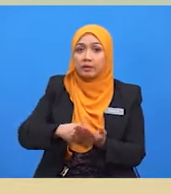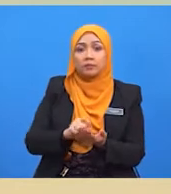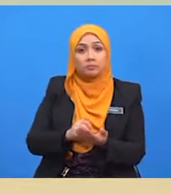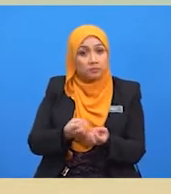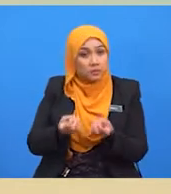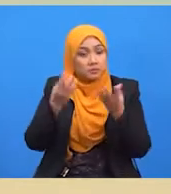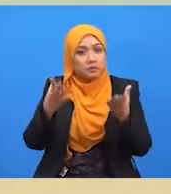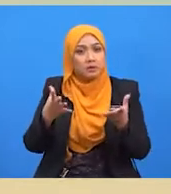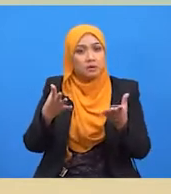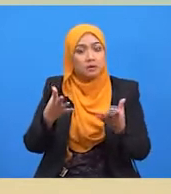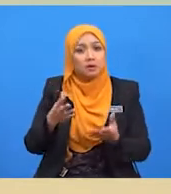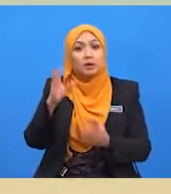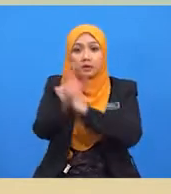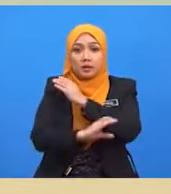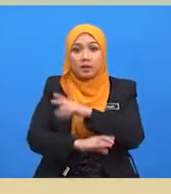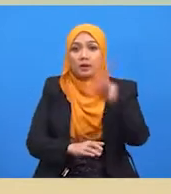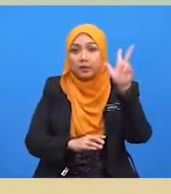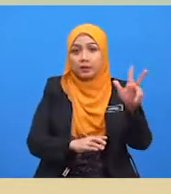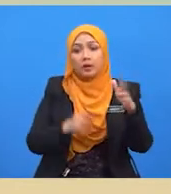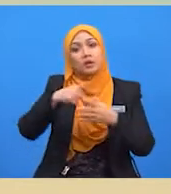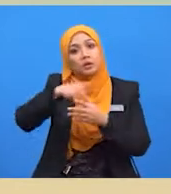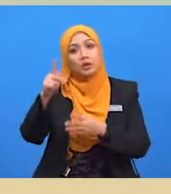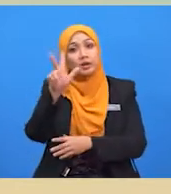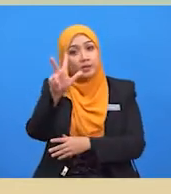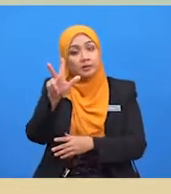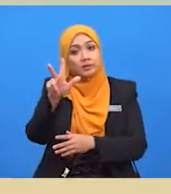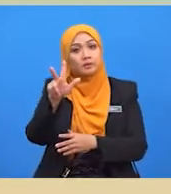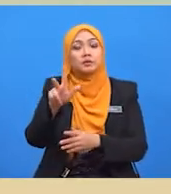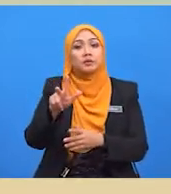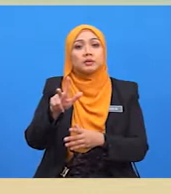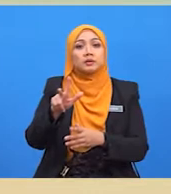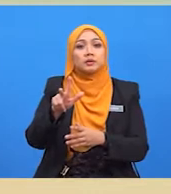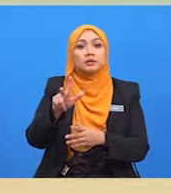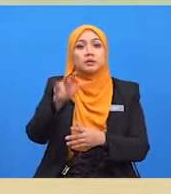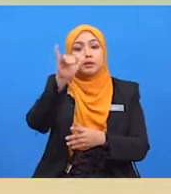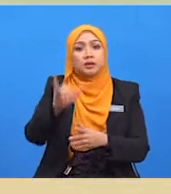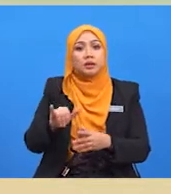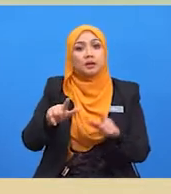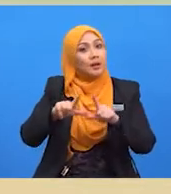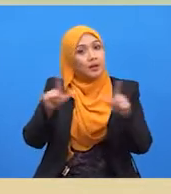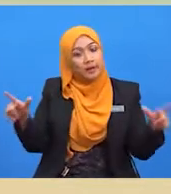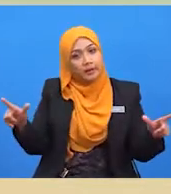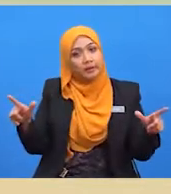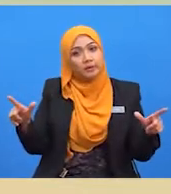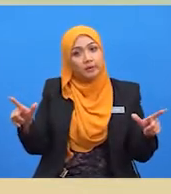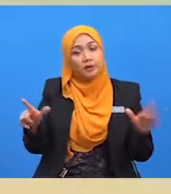A mengeluarkan tiga buah kereta yang berbeza model dan harganya.